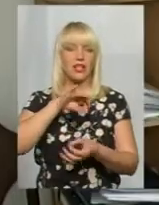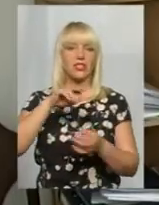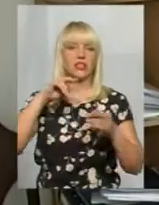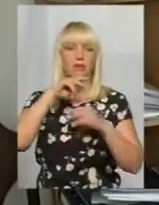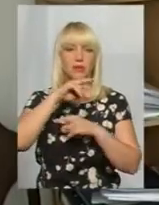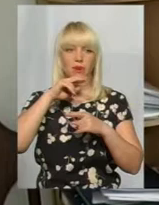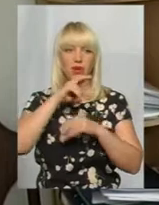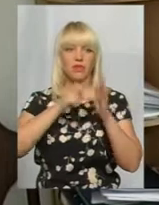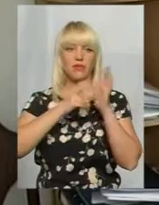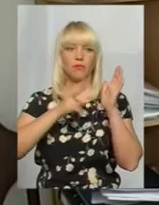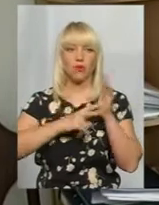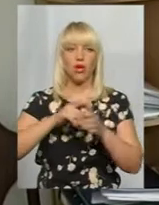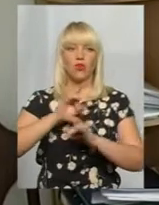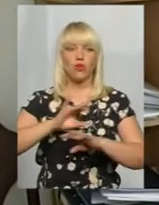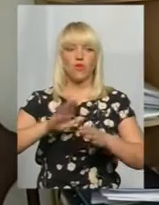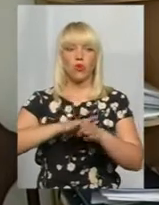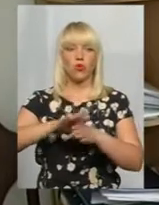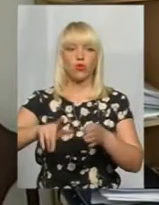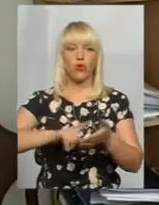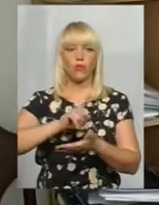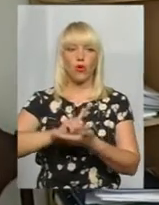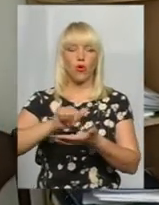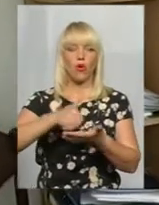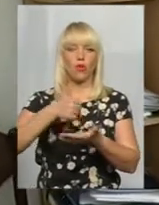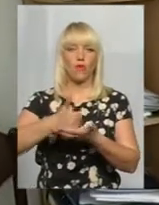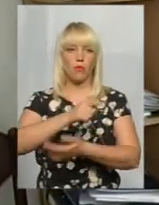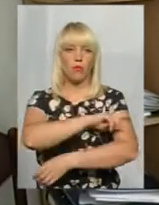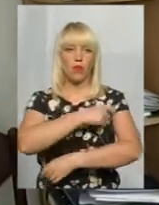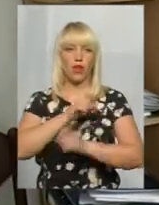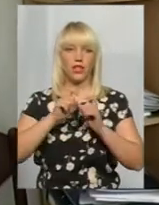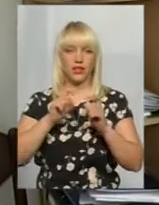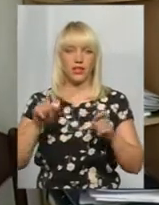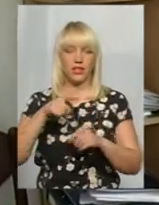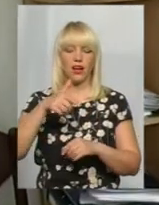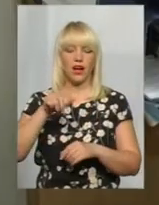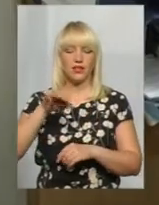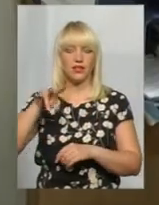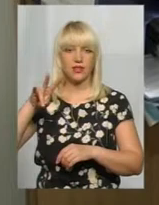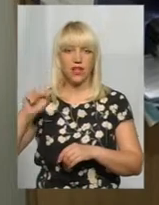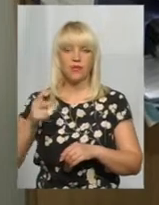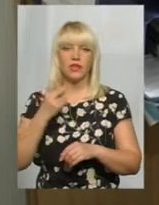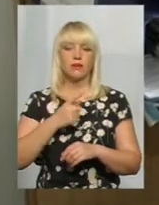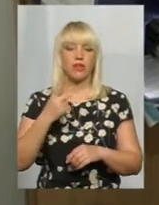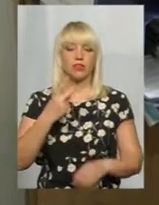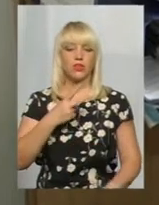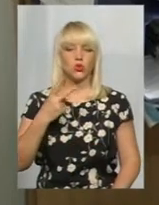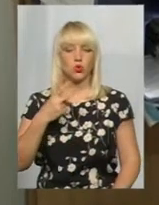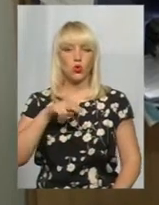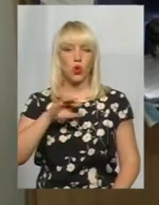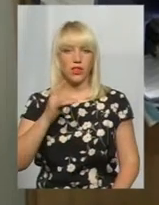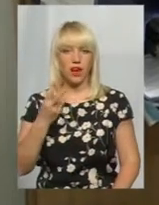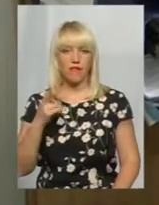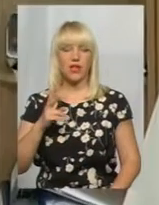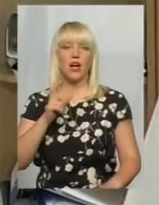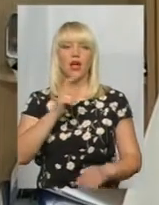розповідає виконуюча обов'язки головного лікаря поліклініки номер один Світлана Гатіна. 21 та 22 травня, за її словами, медикам довелося